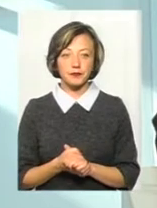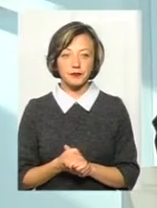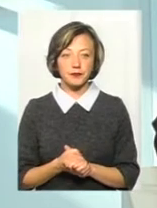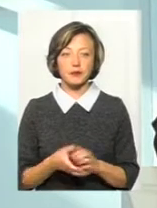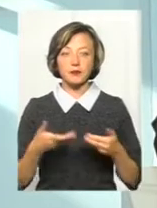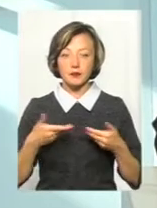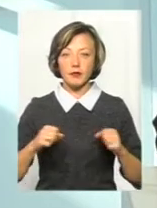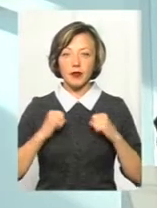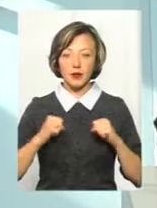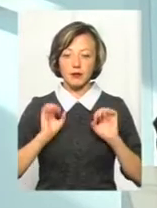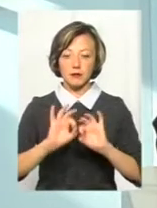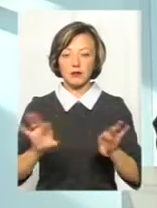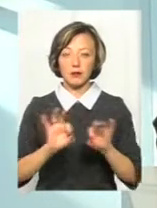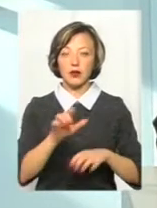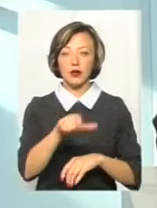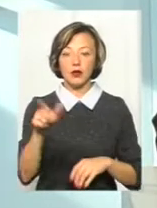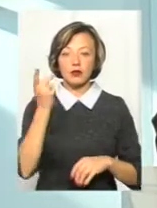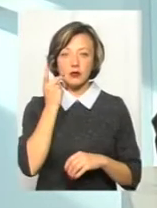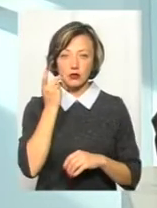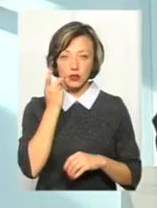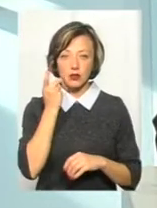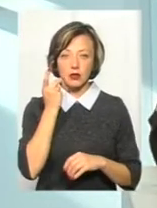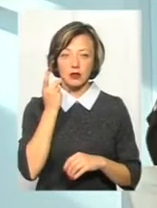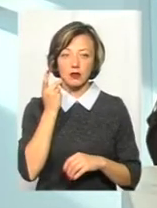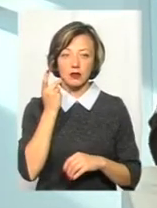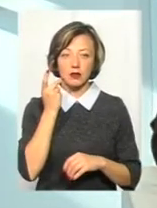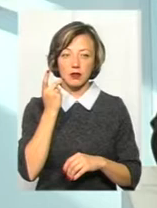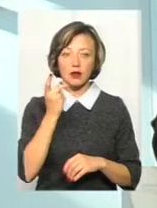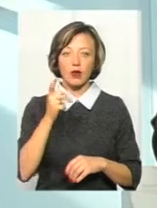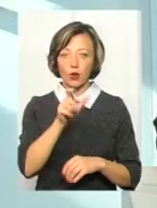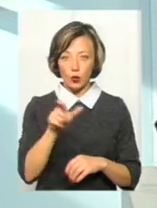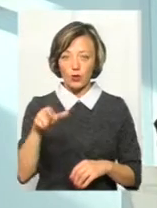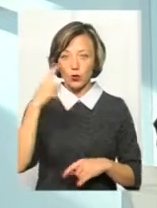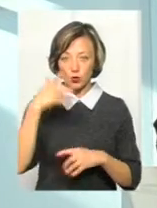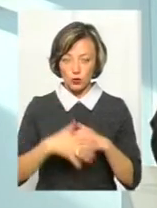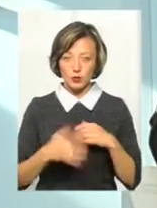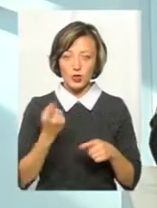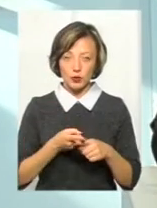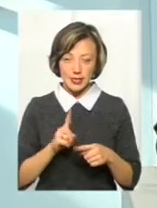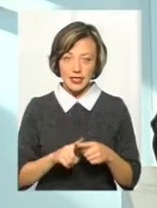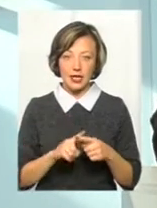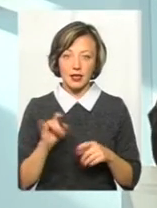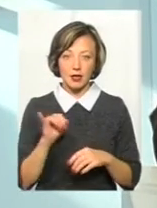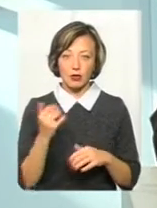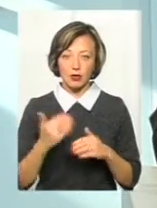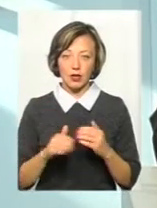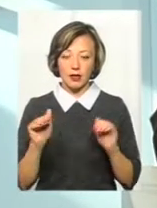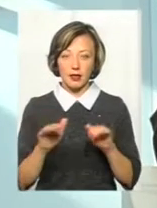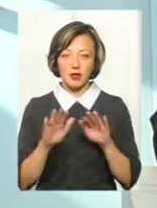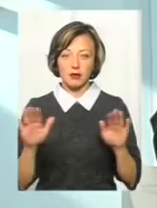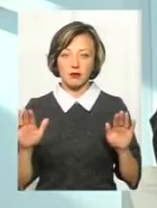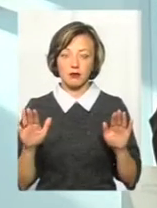намагаємося донести це, то завжди майже вже розуміються люди і не